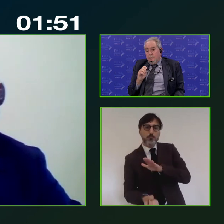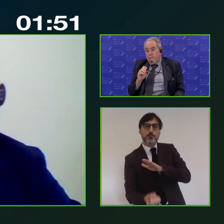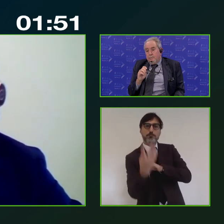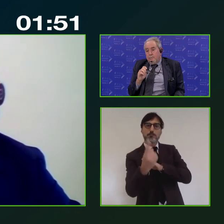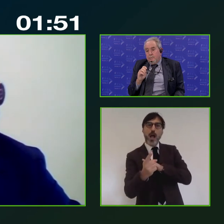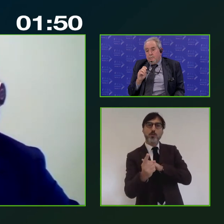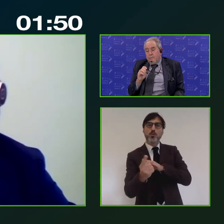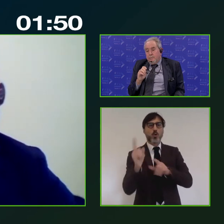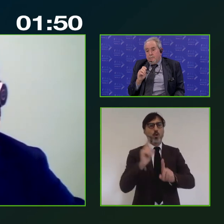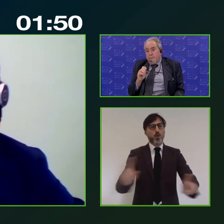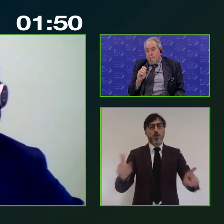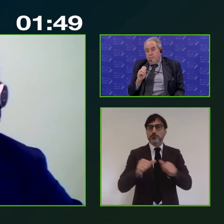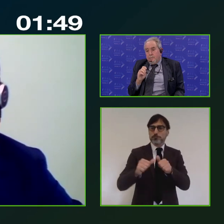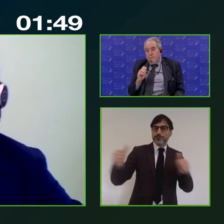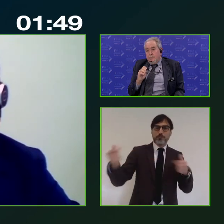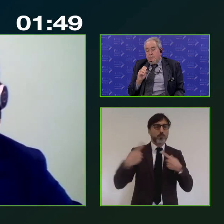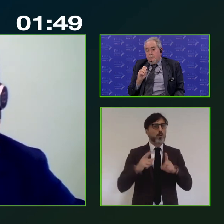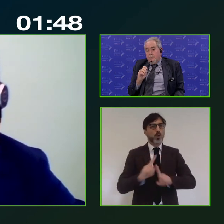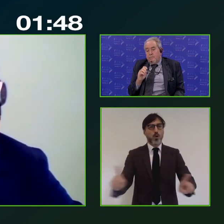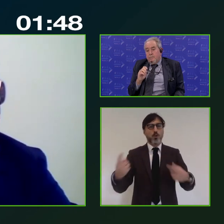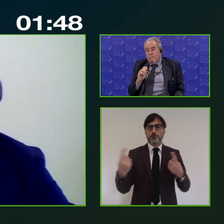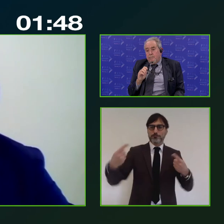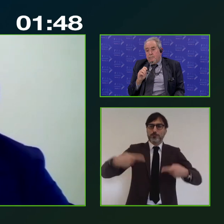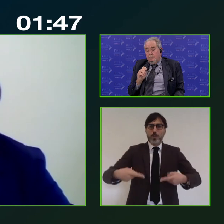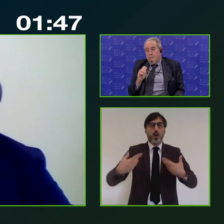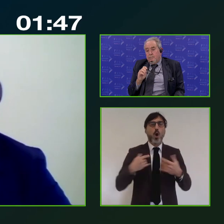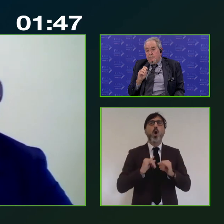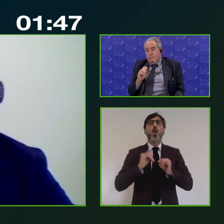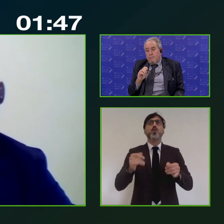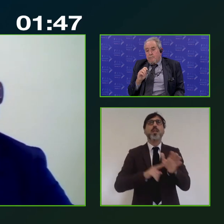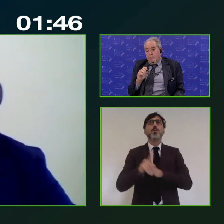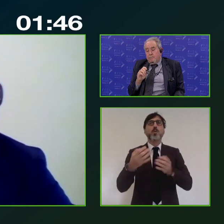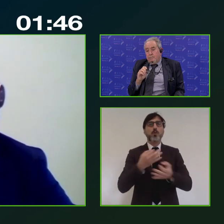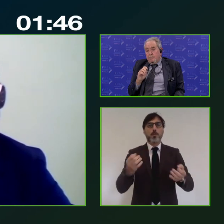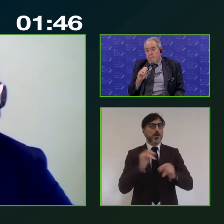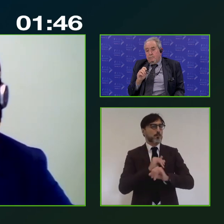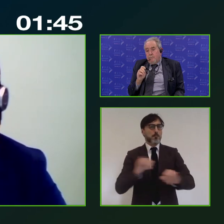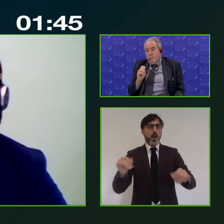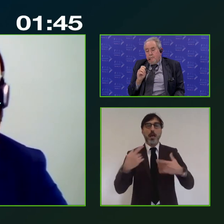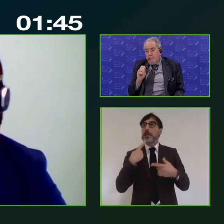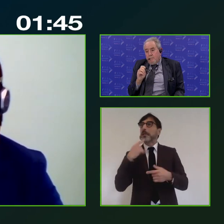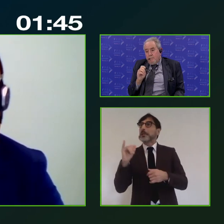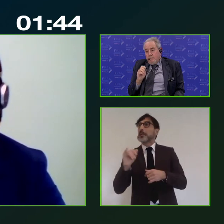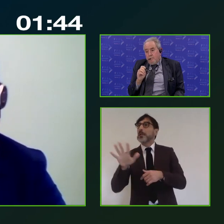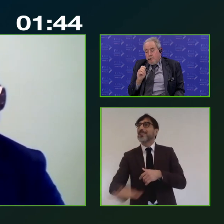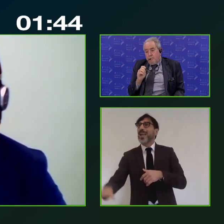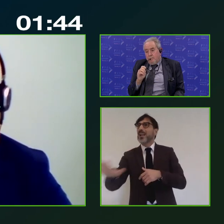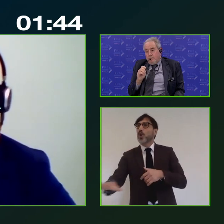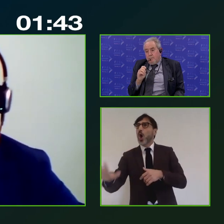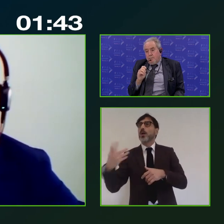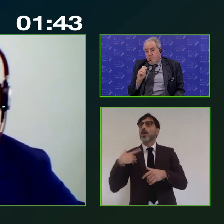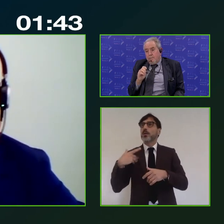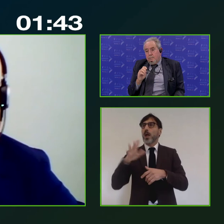usciamo diciamo non ne esce nessuno sano né coloro che si sentono traditi i territori i corpi